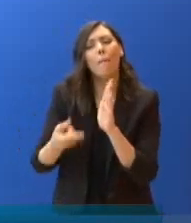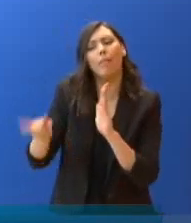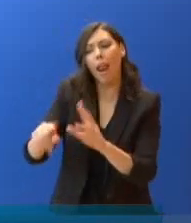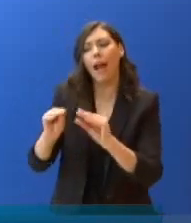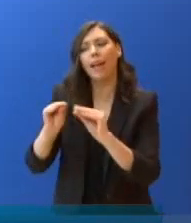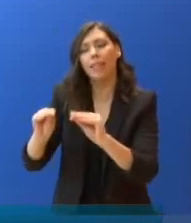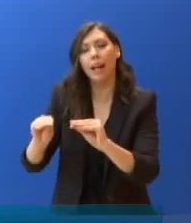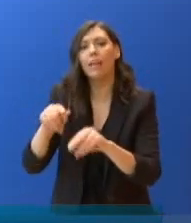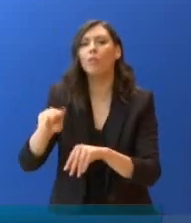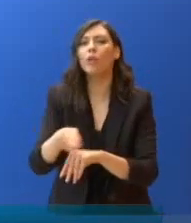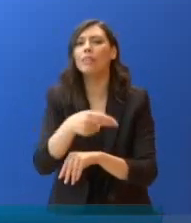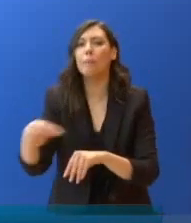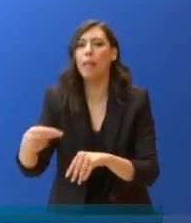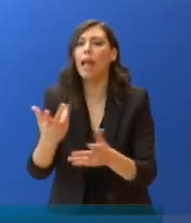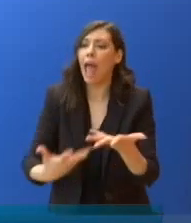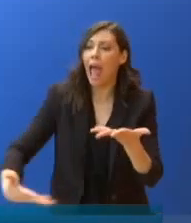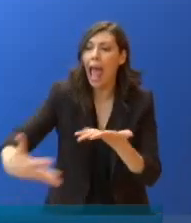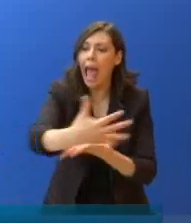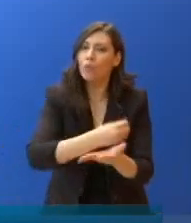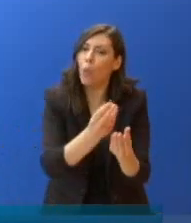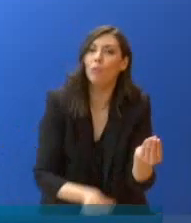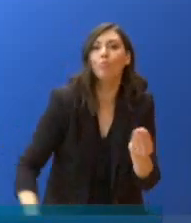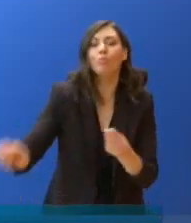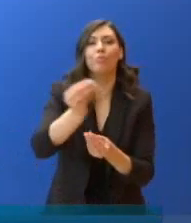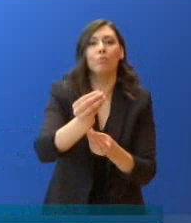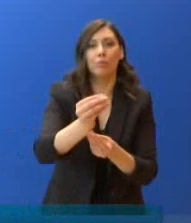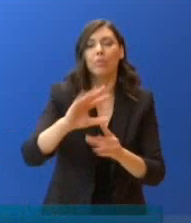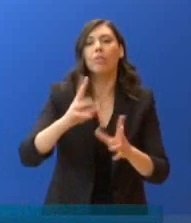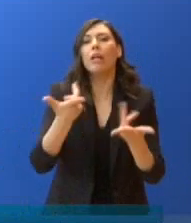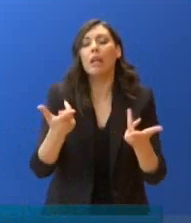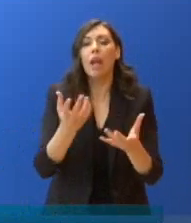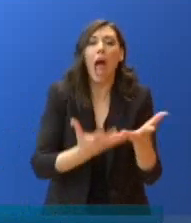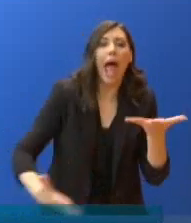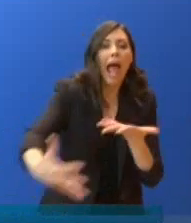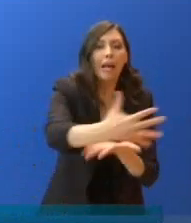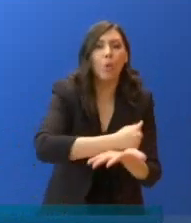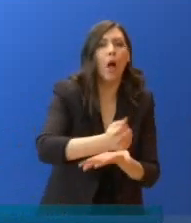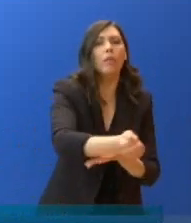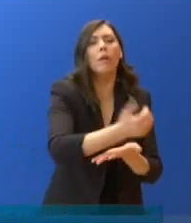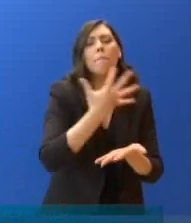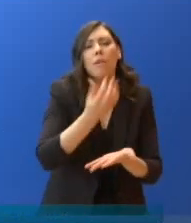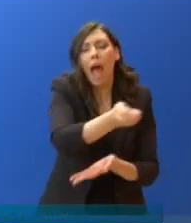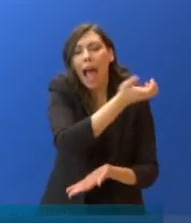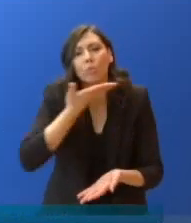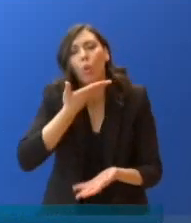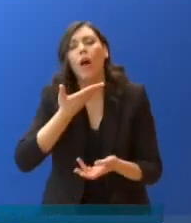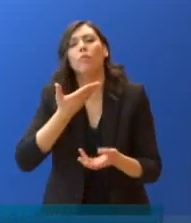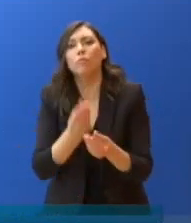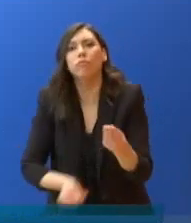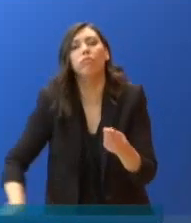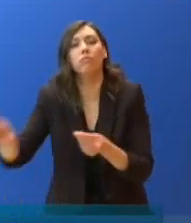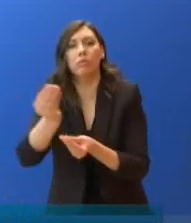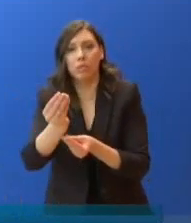Όταν λοιπόν φθήνουν τα έσοδα και αυξάνουν οι δαπάνες, όλοι καταλαβαίνουμε ότι το ταμείο του κράτους πρέπει να χρησιμοποιείται με